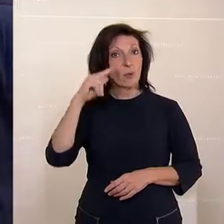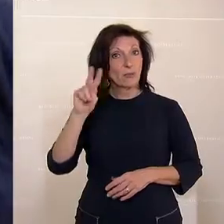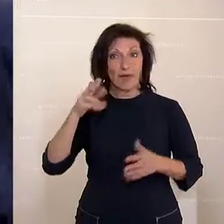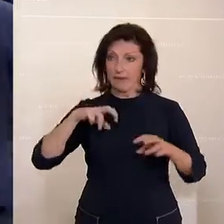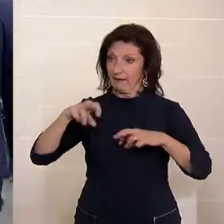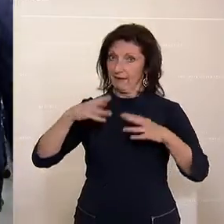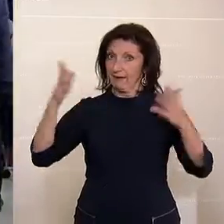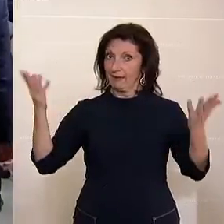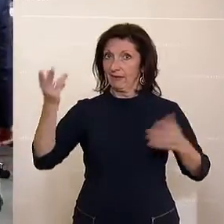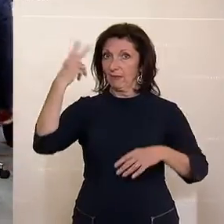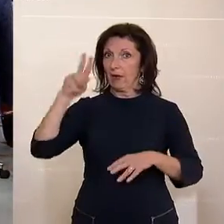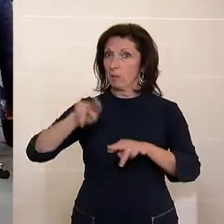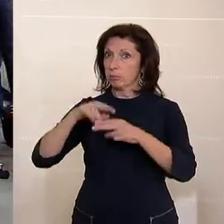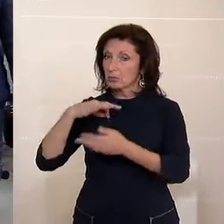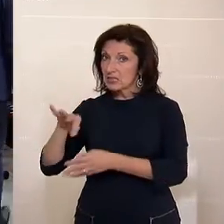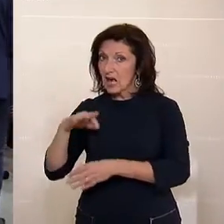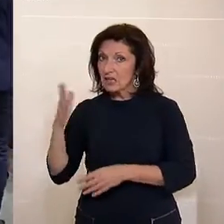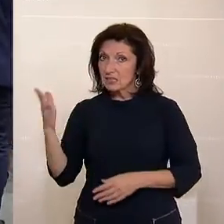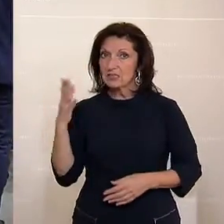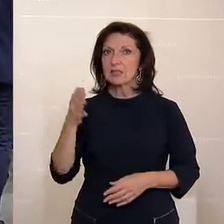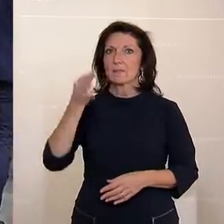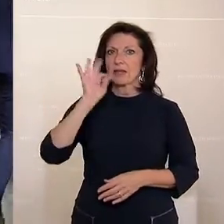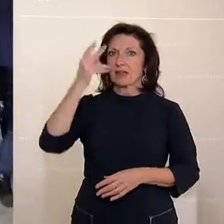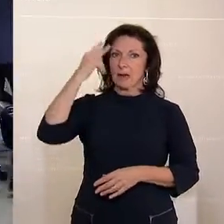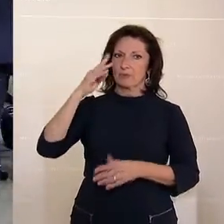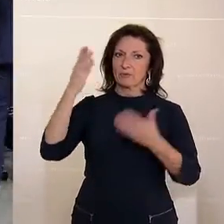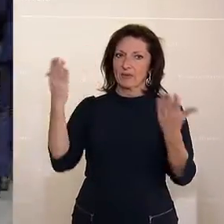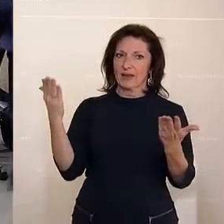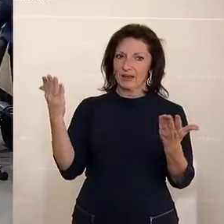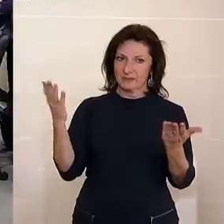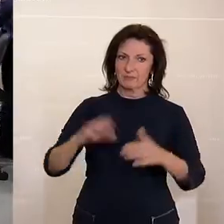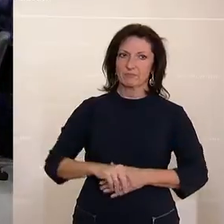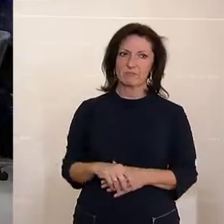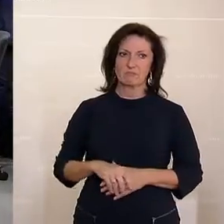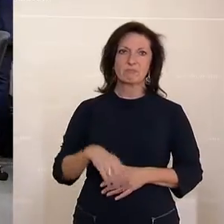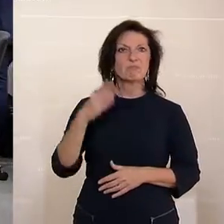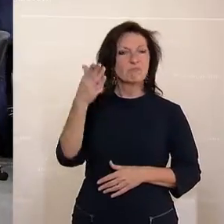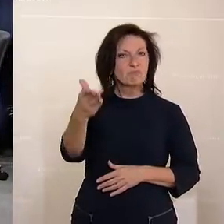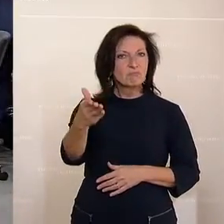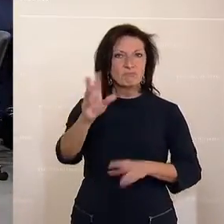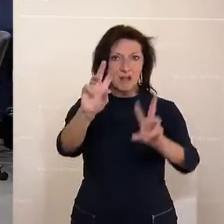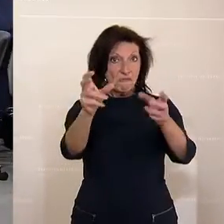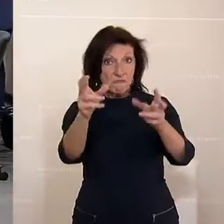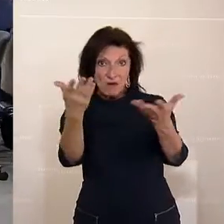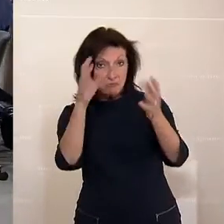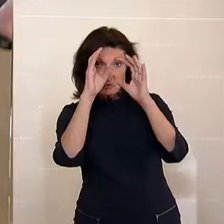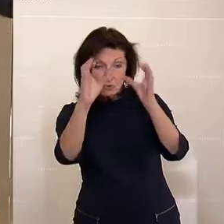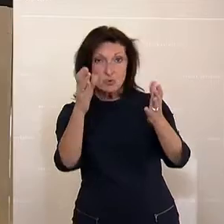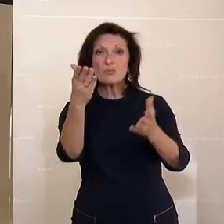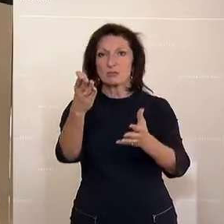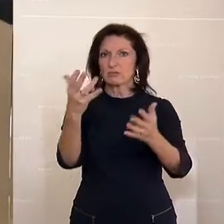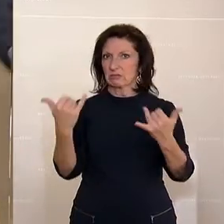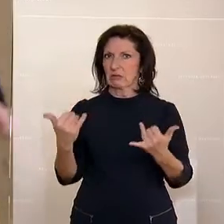Der vorstletzte gemeldete Redner in dieser Debatte, Reinhold Einwalner von der SPÖ. Diese Sitzung verfolgen, Sie erleben jetzt seit